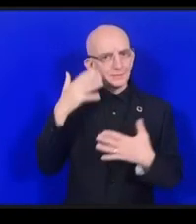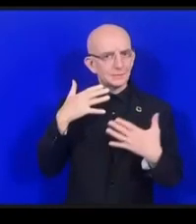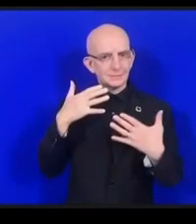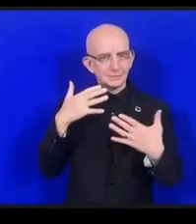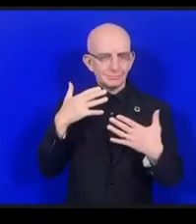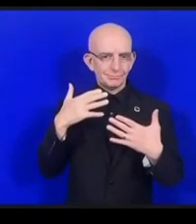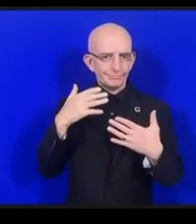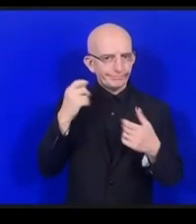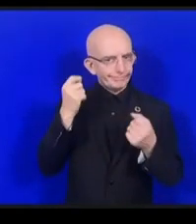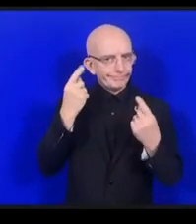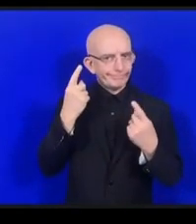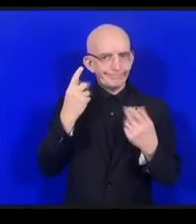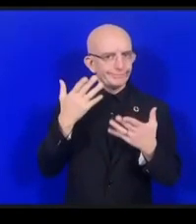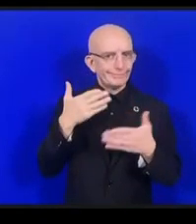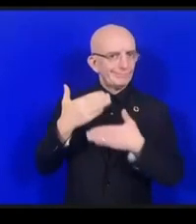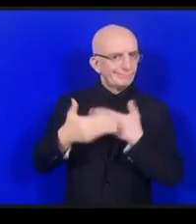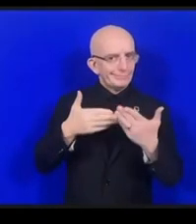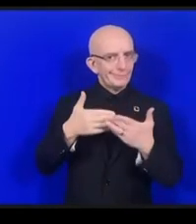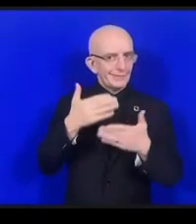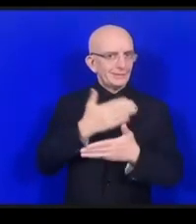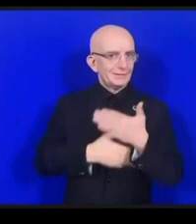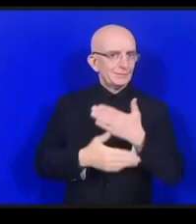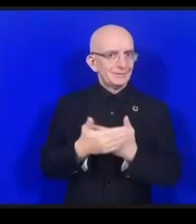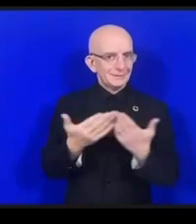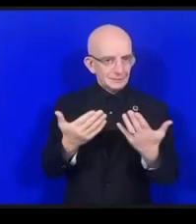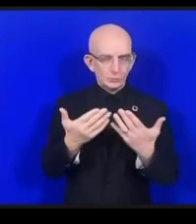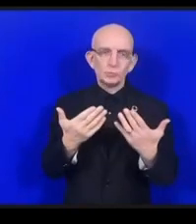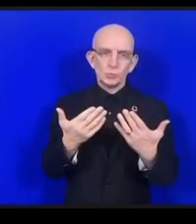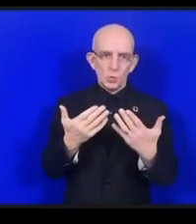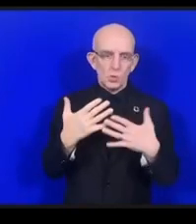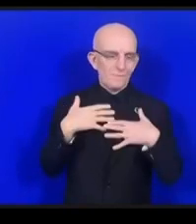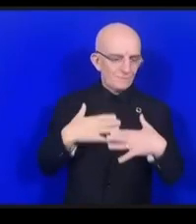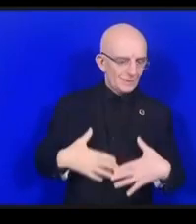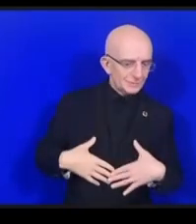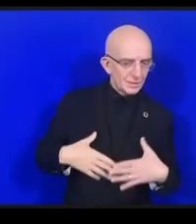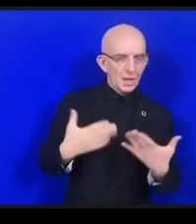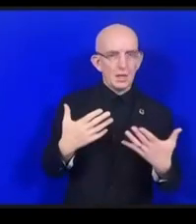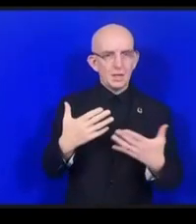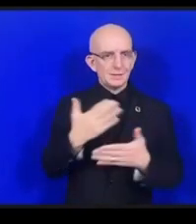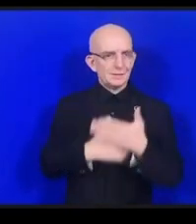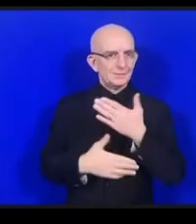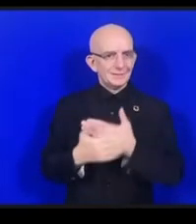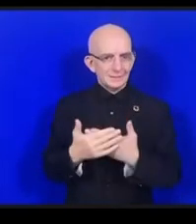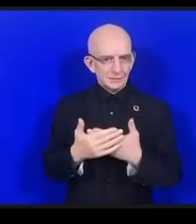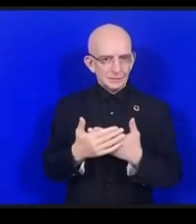重なる場合もあります日本国民の3分の1は高齢者です